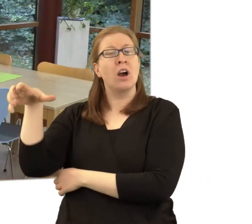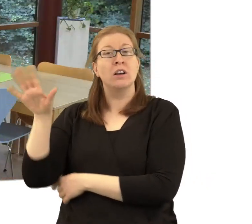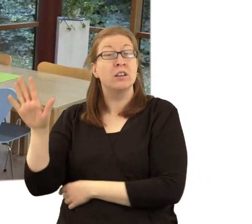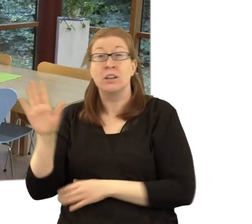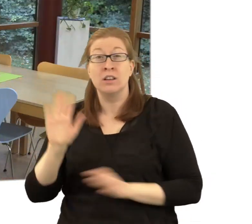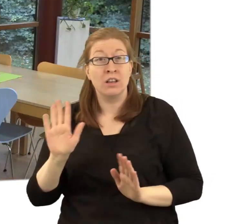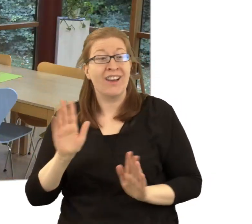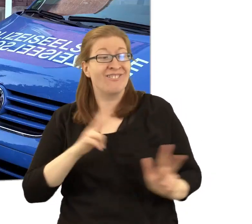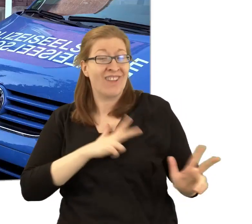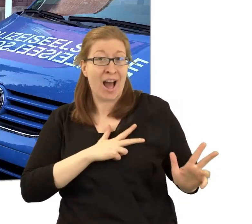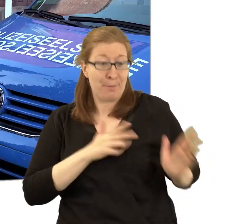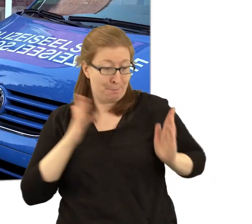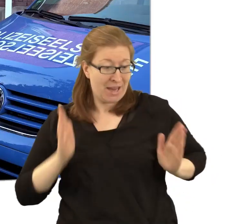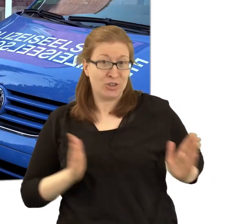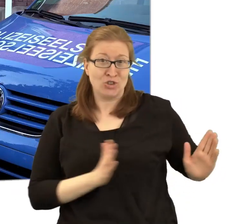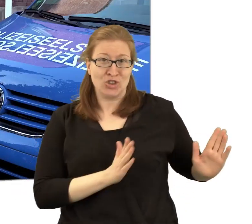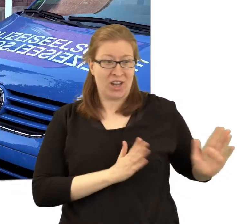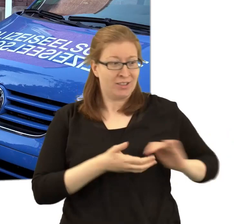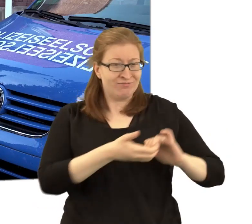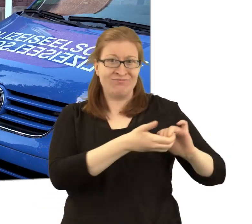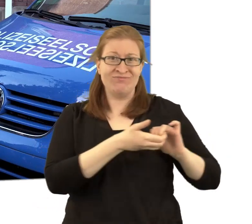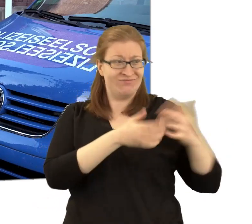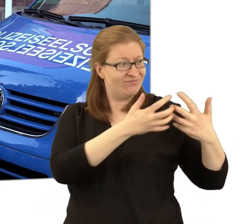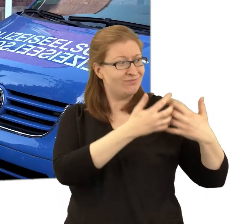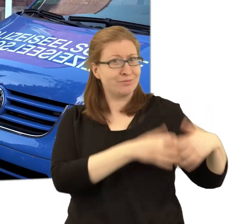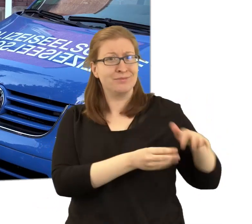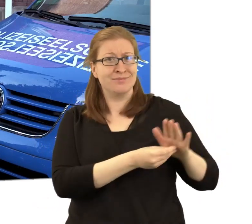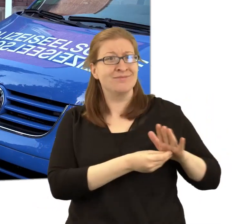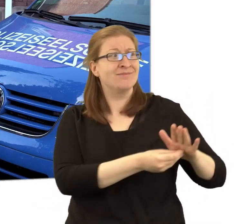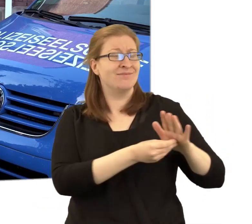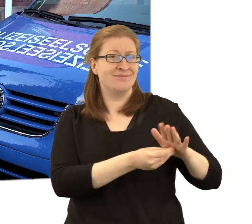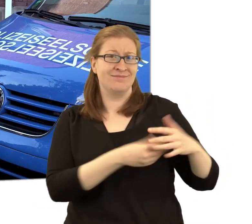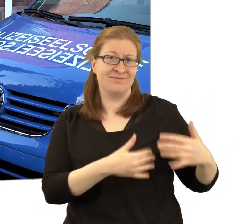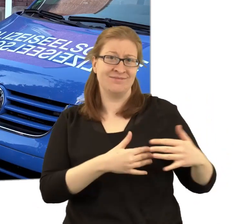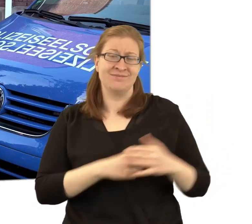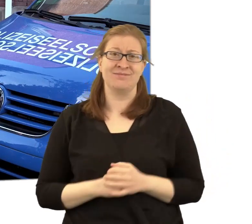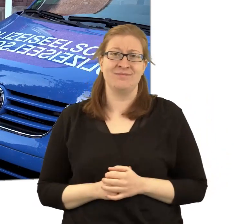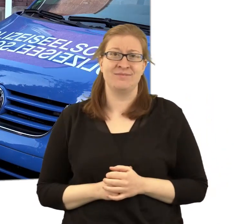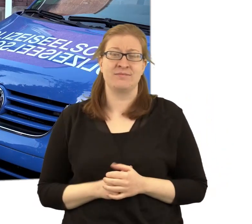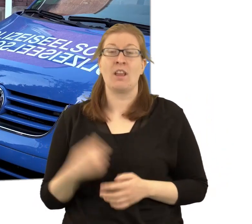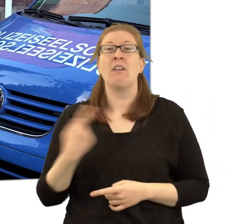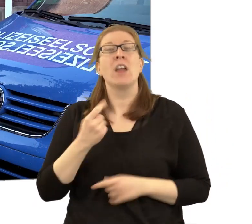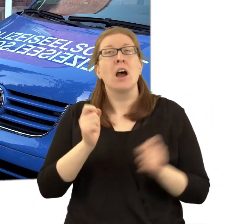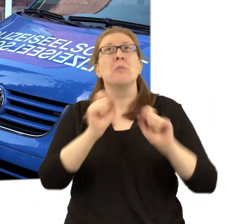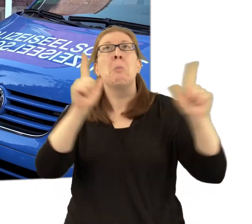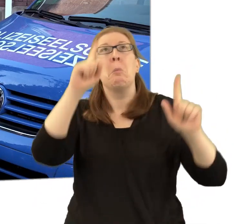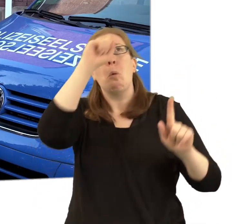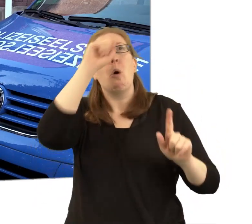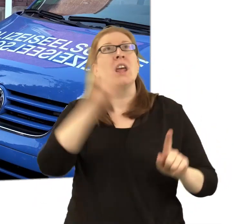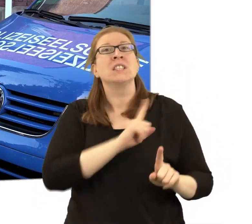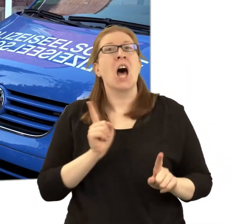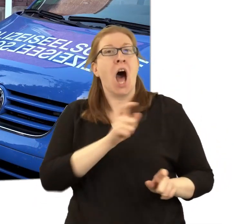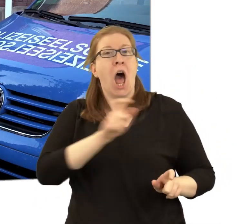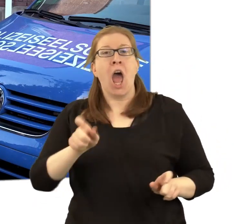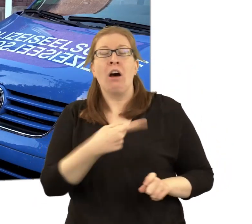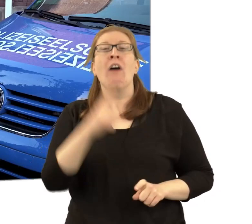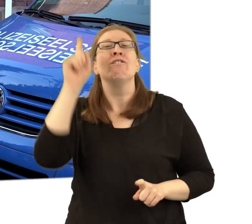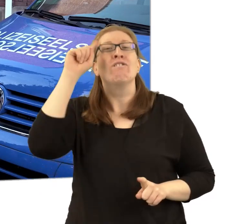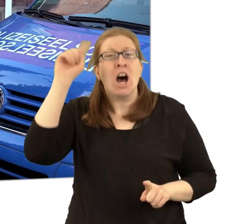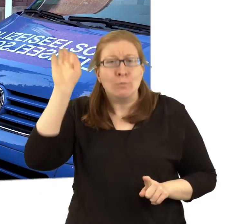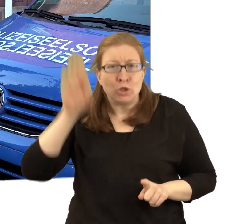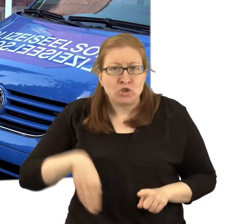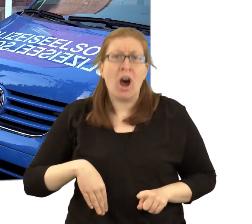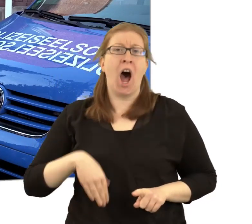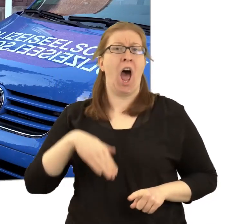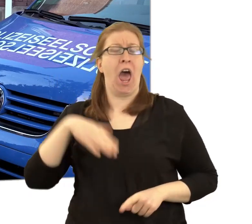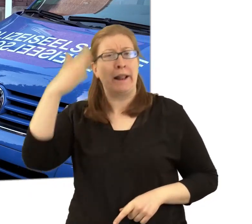was ist Kirche. Man hält Polizisten für die, die alles wissen, die alles sagen, die immer diesen Rat